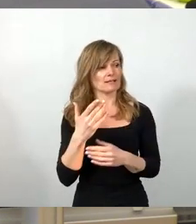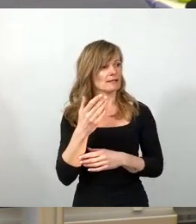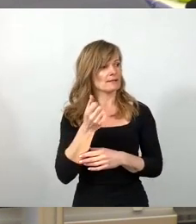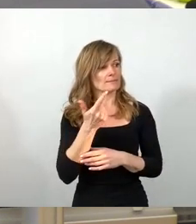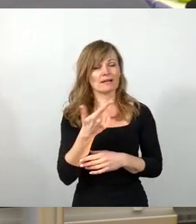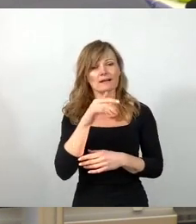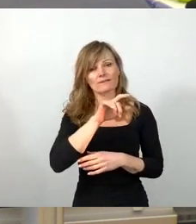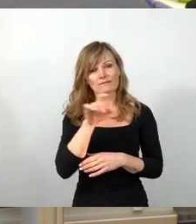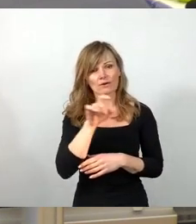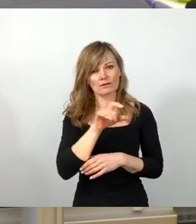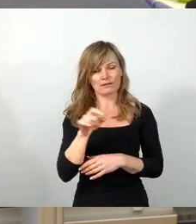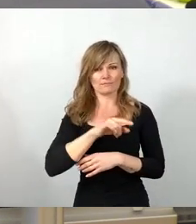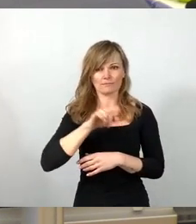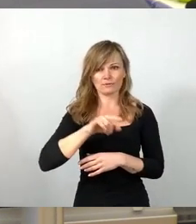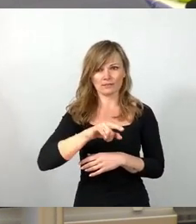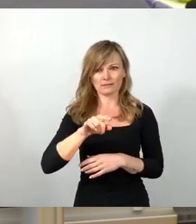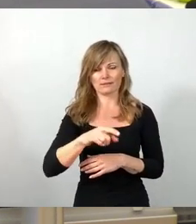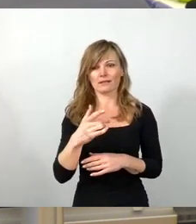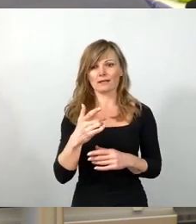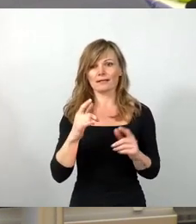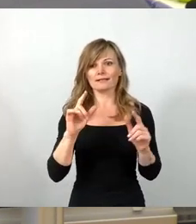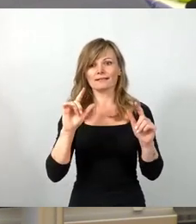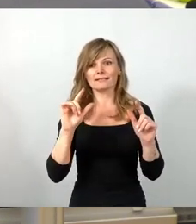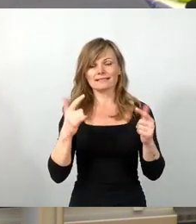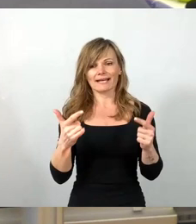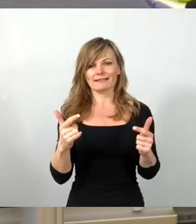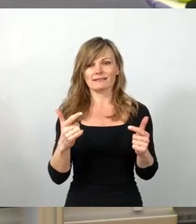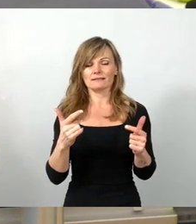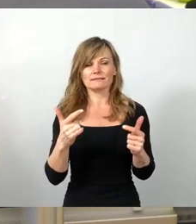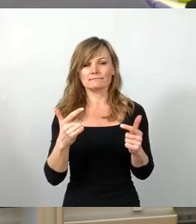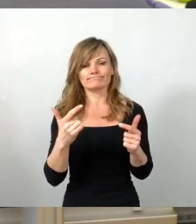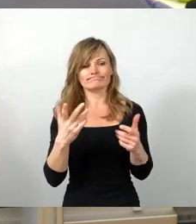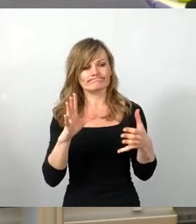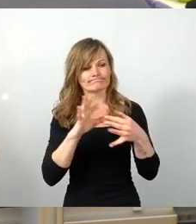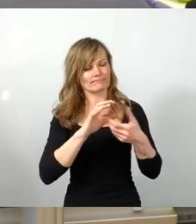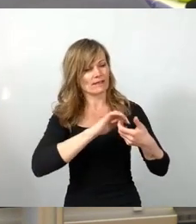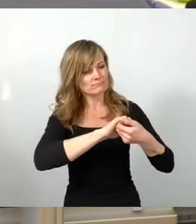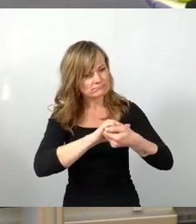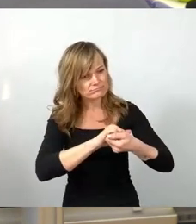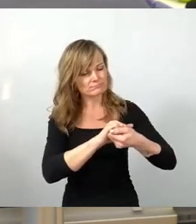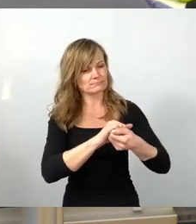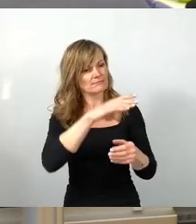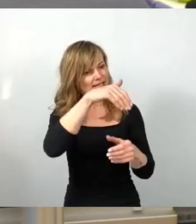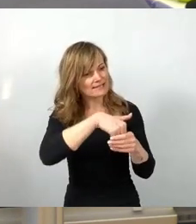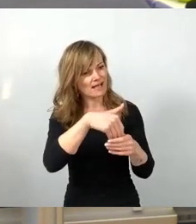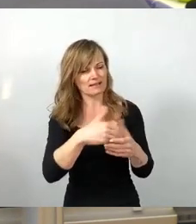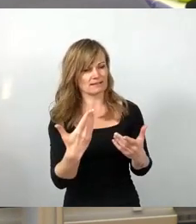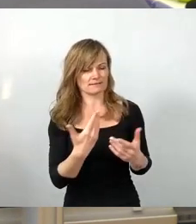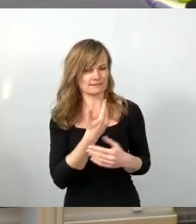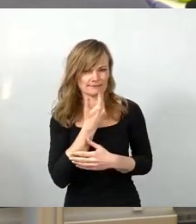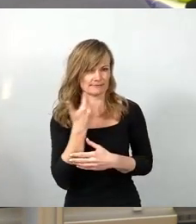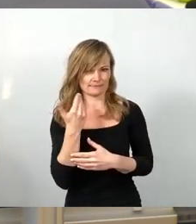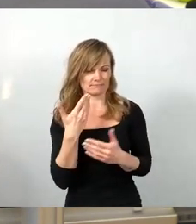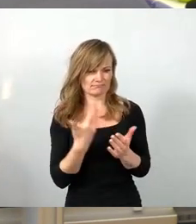Konsens finden können bei den Inhalten. So einfach ist das. Und, dass diese